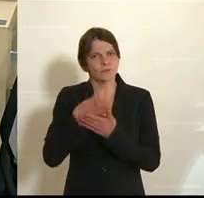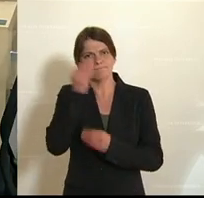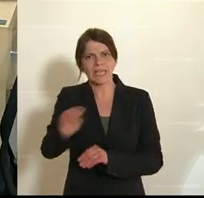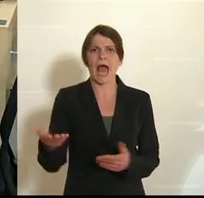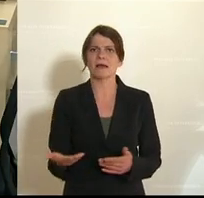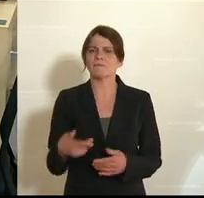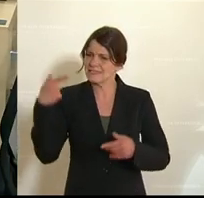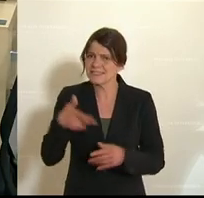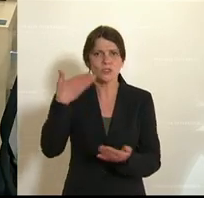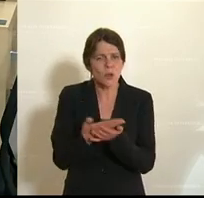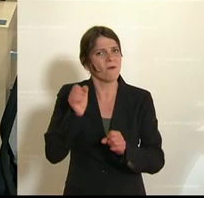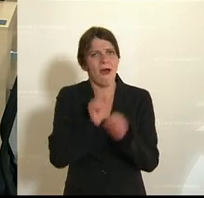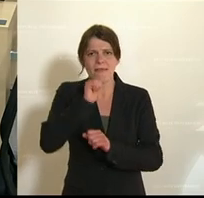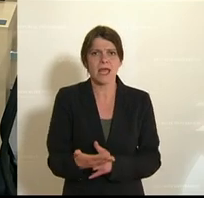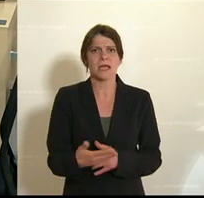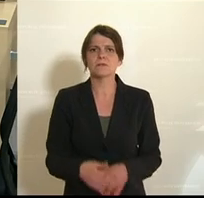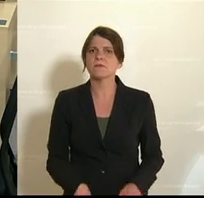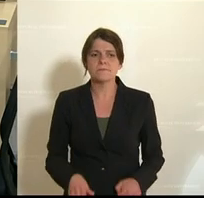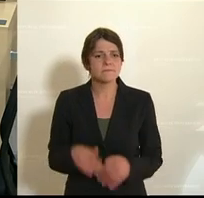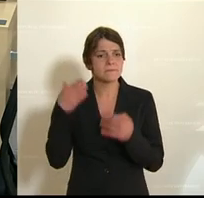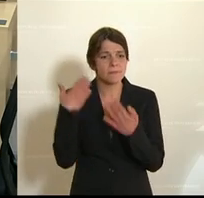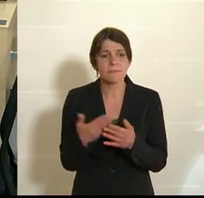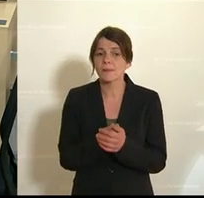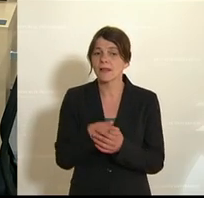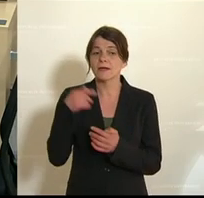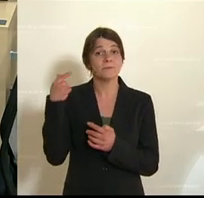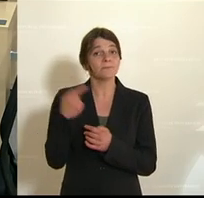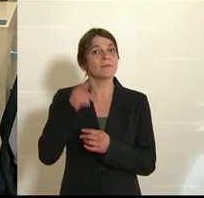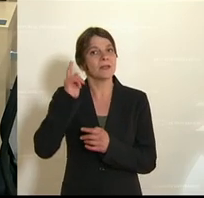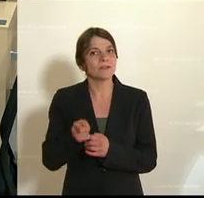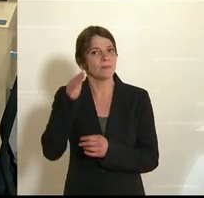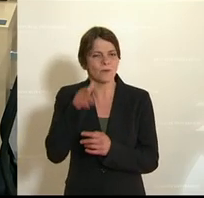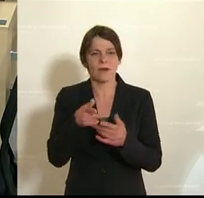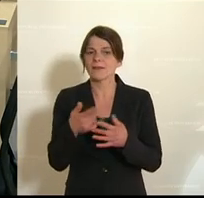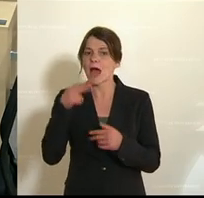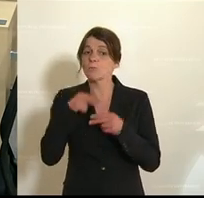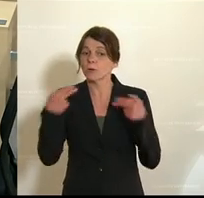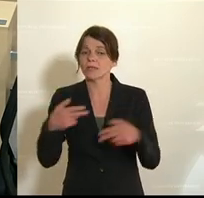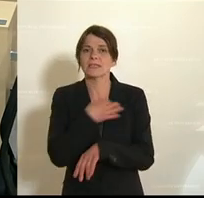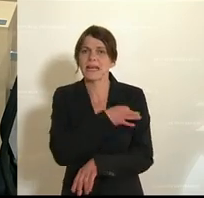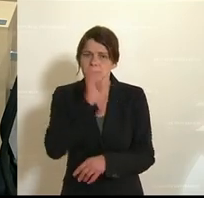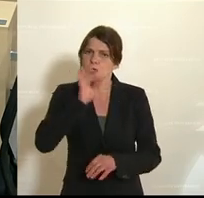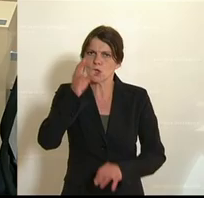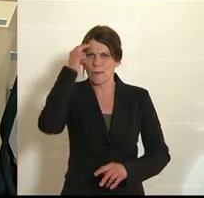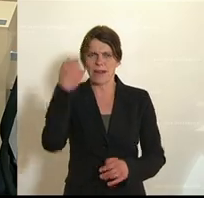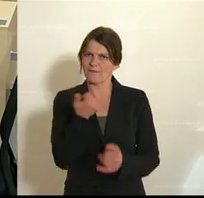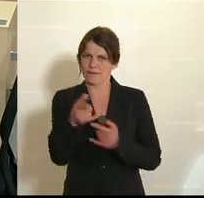Tag. Das tut man nicht. Diese Handy-Manie ist eine krankhafte Suchtabundeskanzler. Überlegen Sie sich das mal.